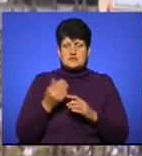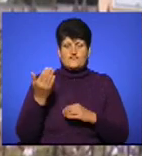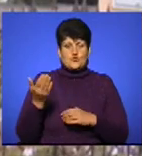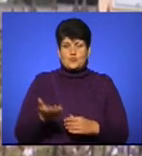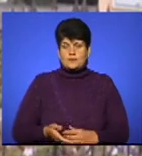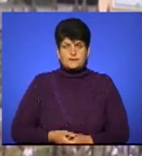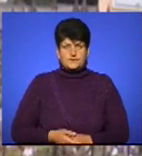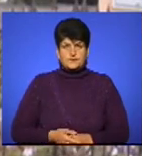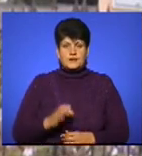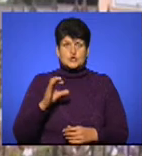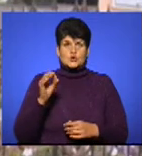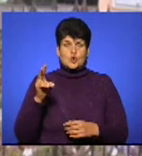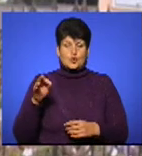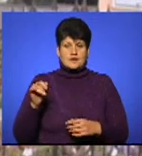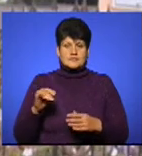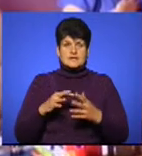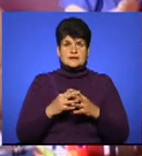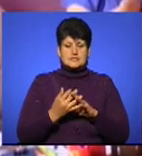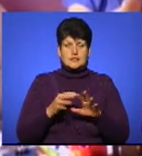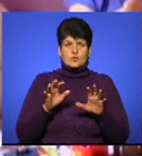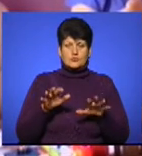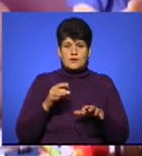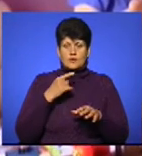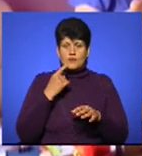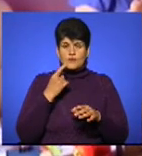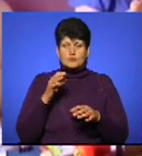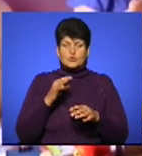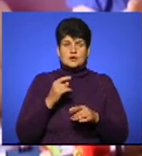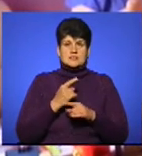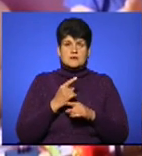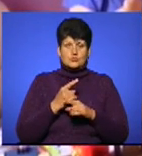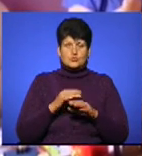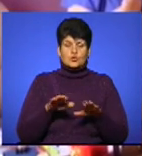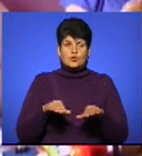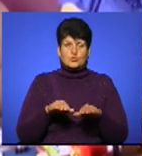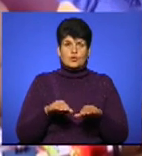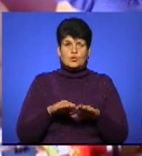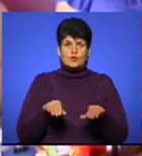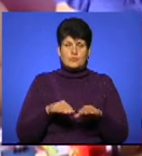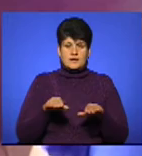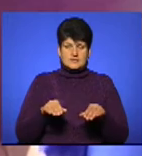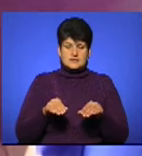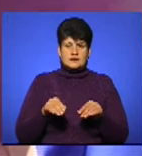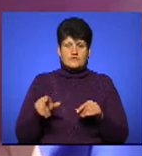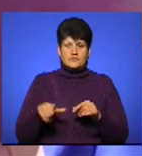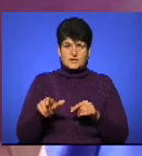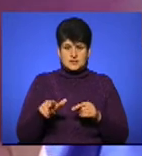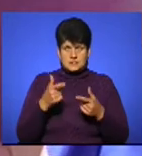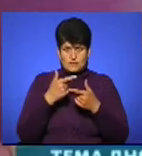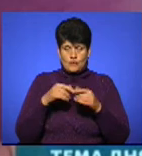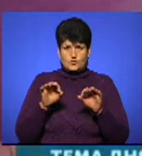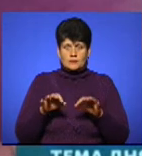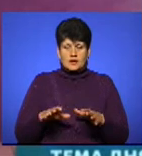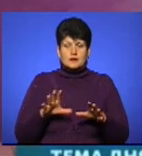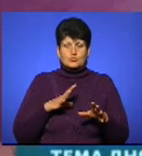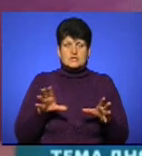нього. Соколівський сільський голова Інна Завірюха каже, про заборону купатися в річці громаді повідомляли. Відбувалася нарада